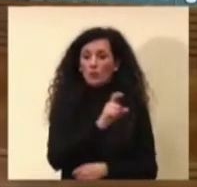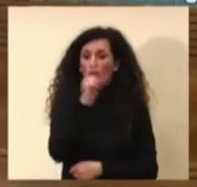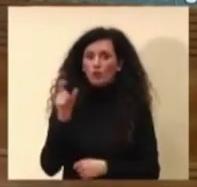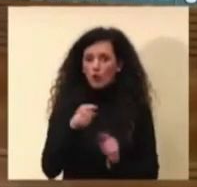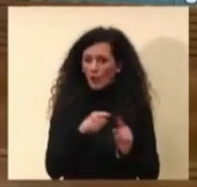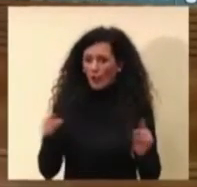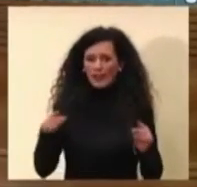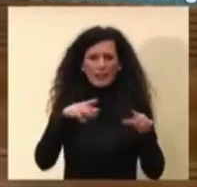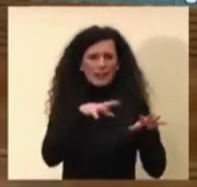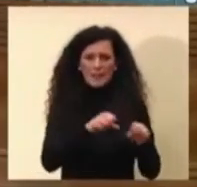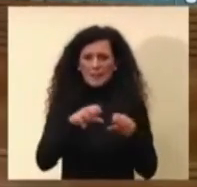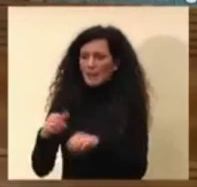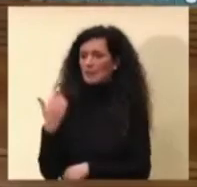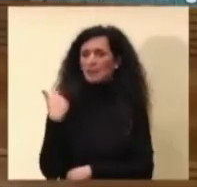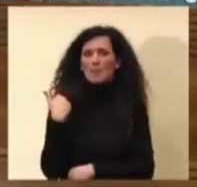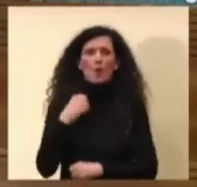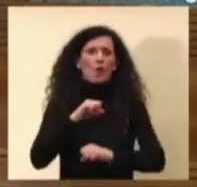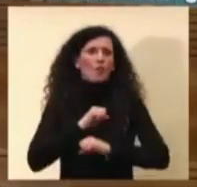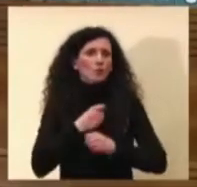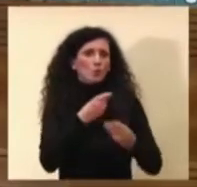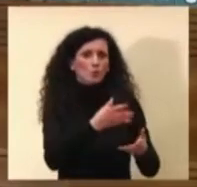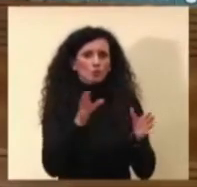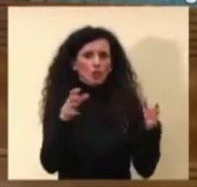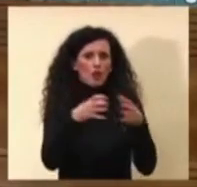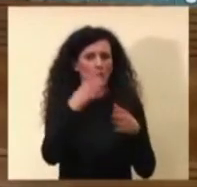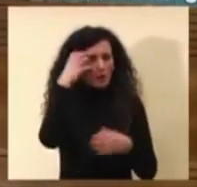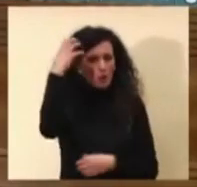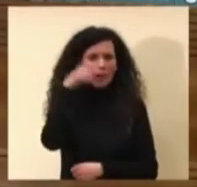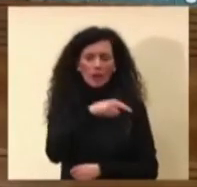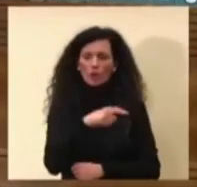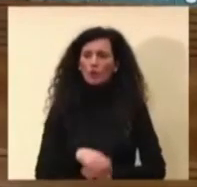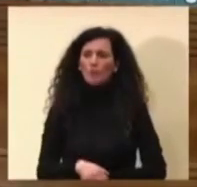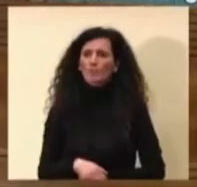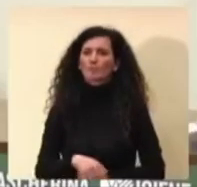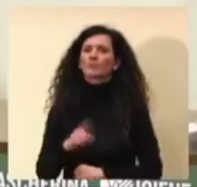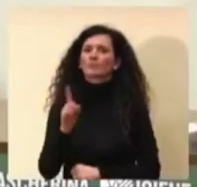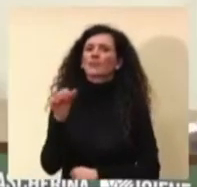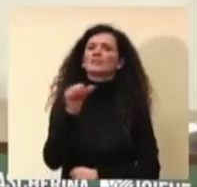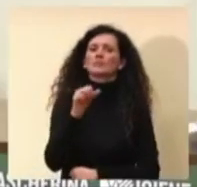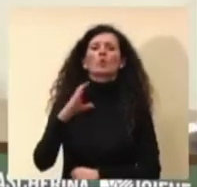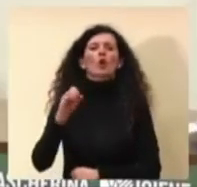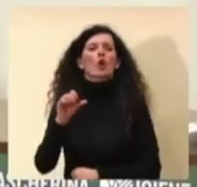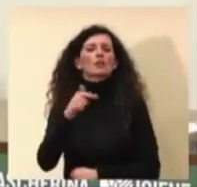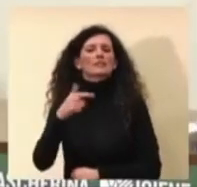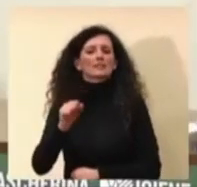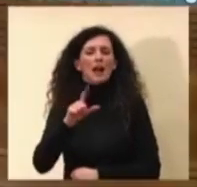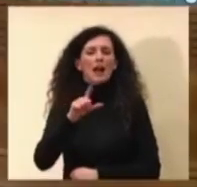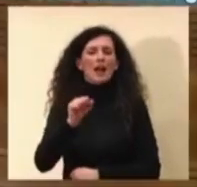ha appena ricevuto la fiducia. Andrea Capocci? No, Simone Costa, La7.